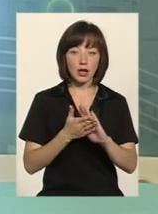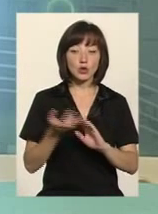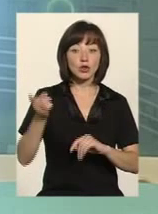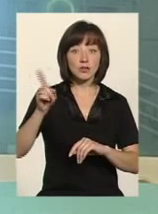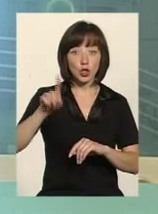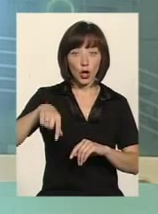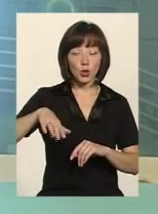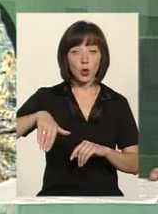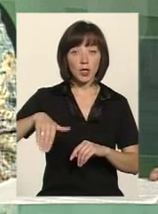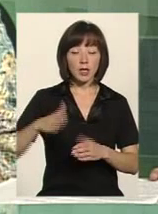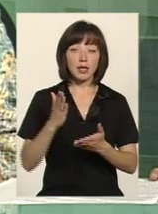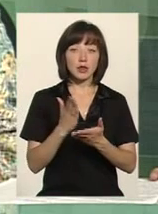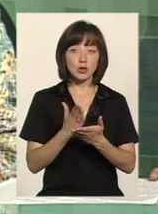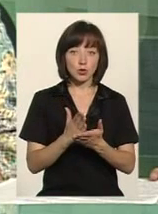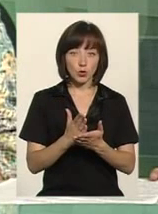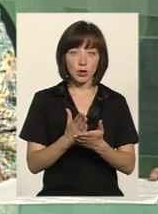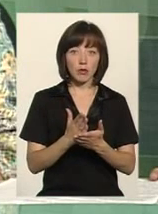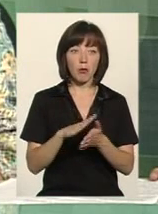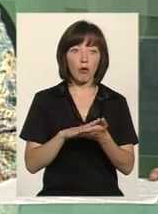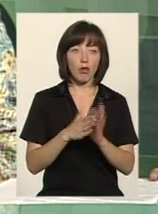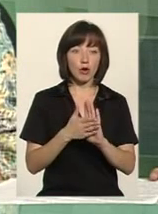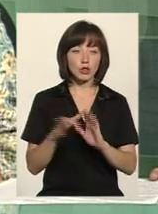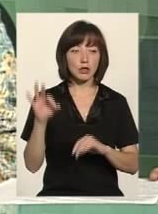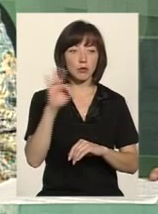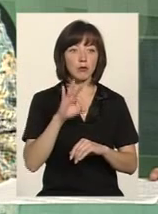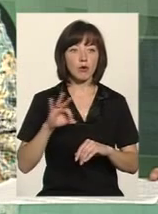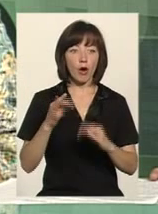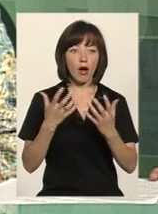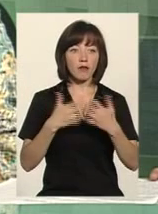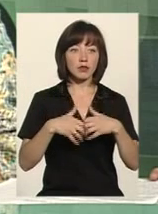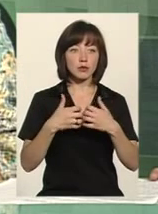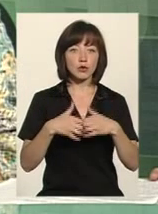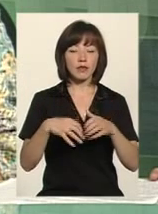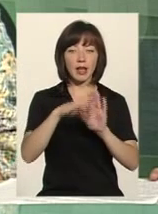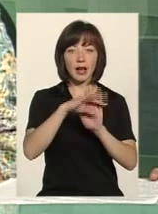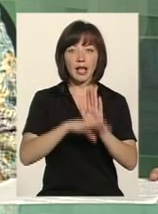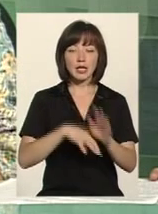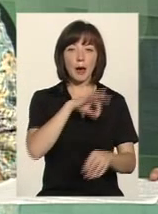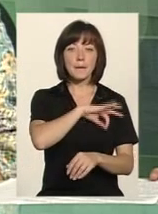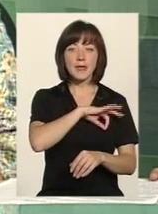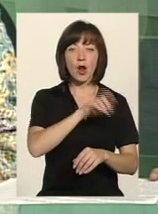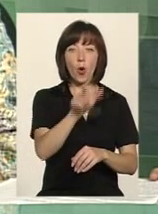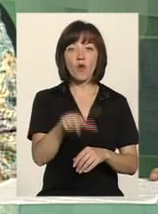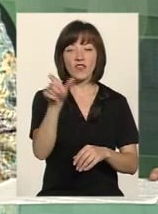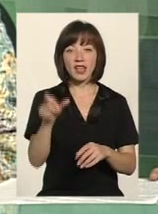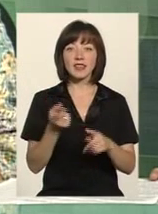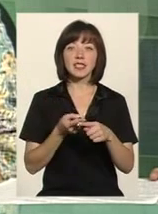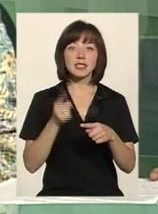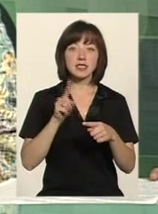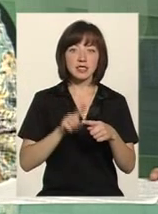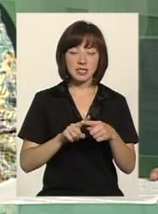вже тоді також існує положення про автоматизований реєстр пільговиків. І ці